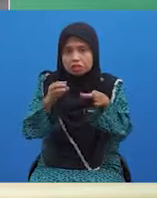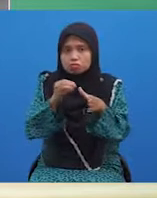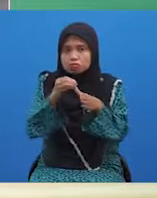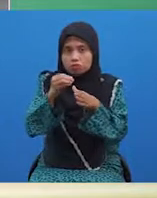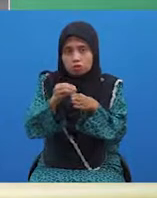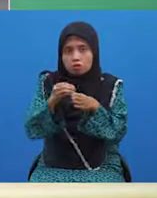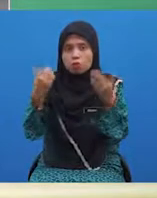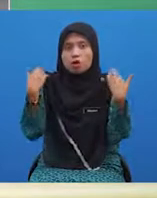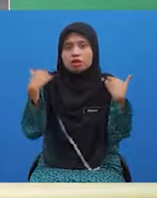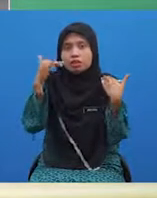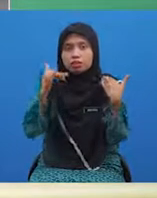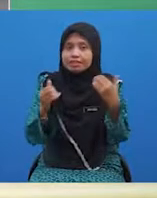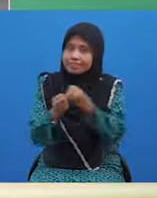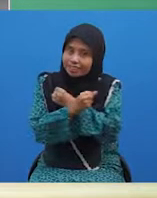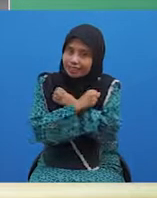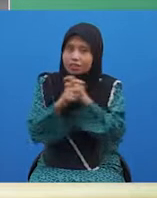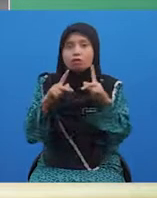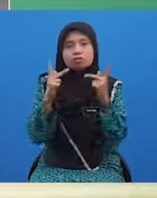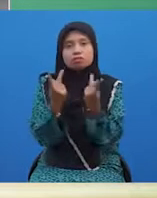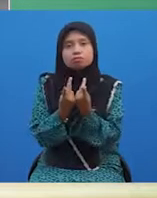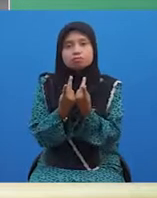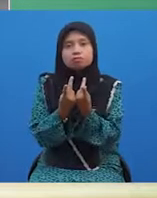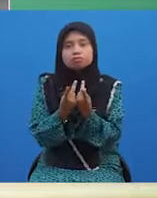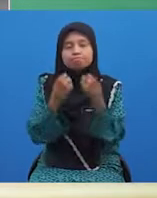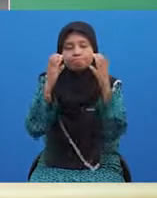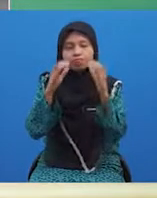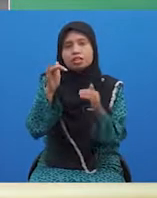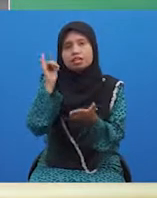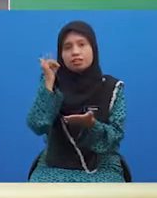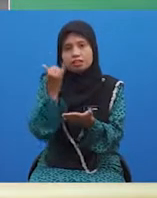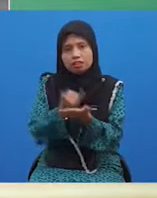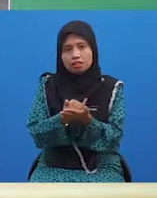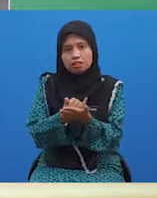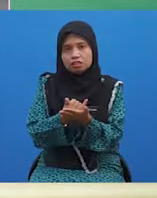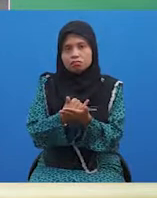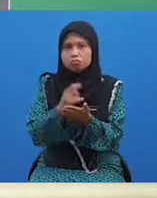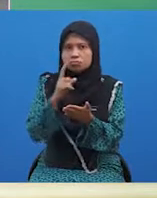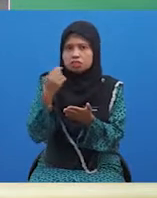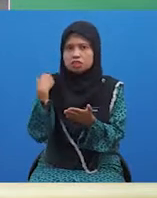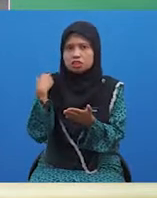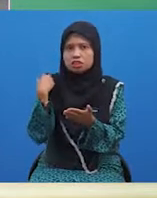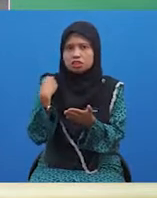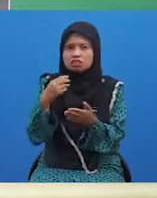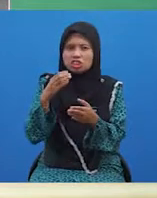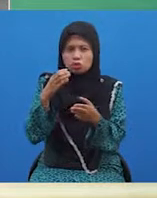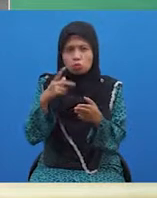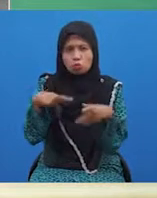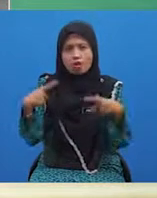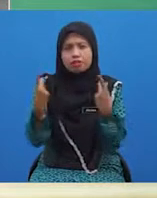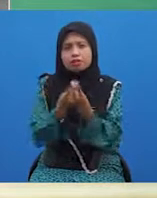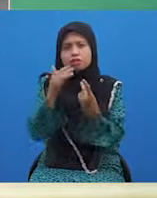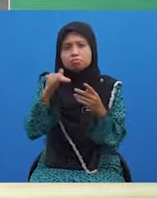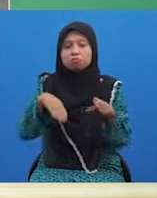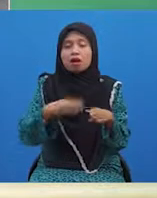ada yang disayangi keluarga? Cikgu yakin, pasti ciri-ciri keluarga bahagia wujud